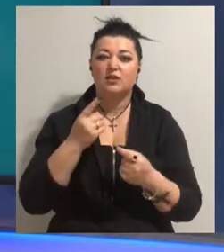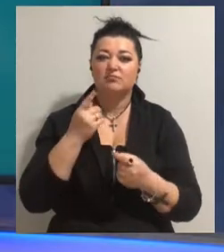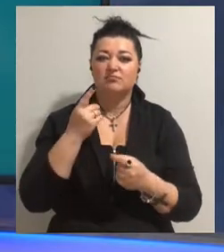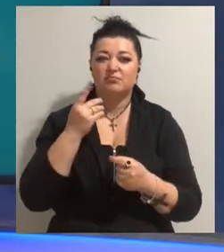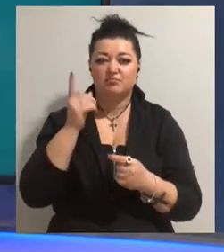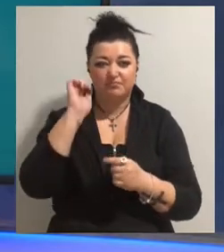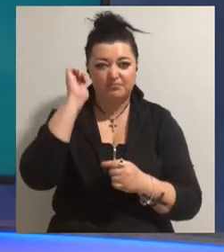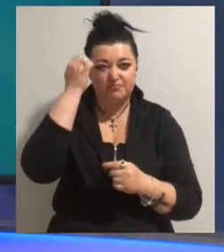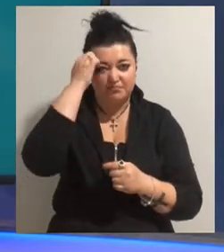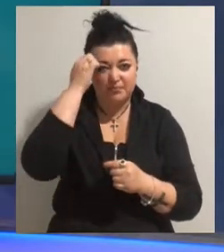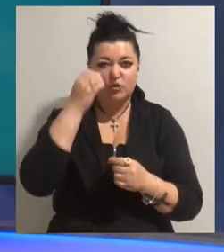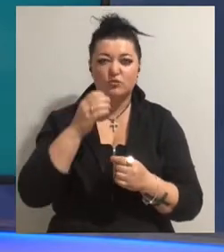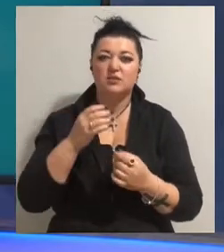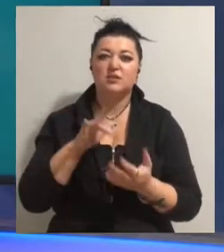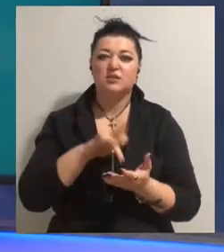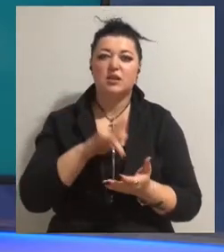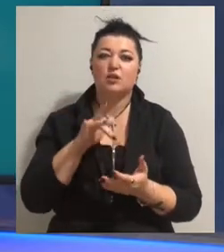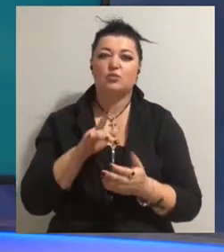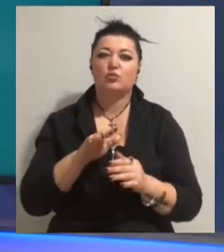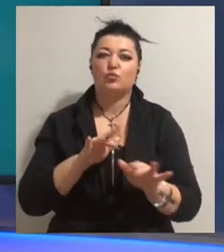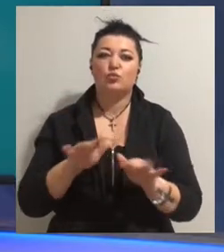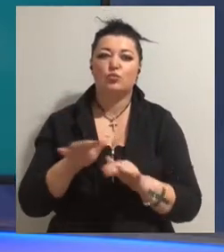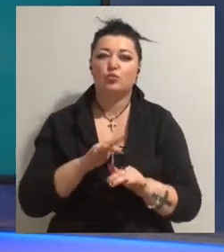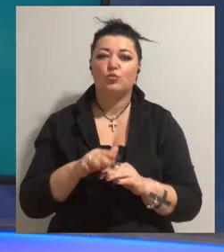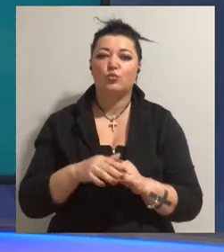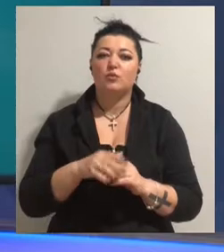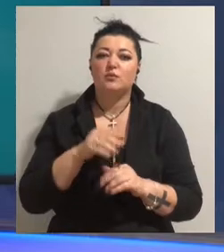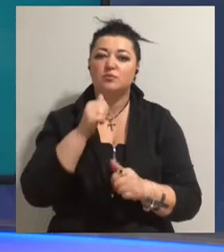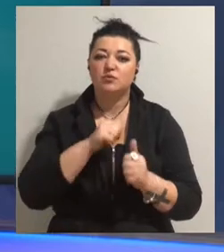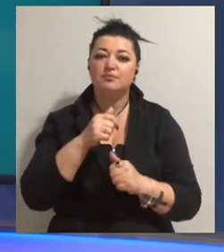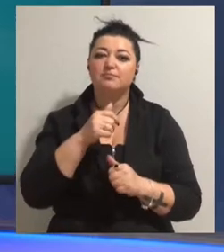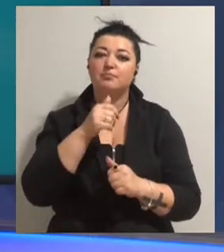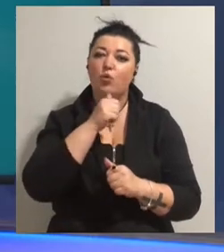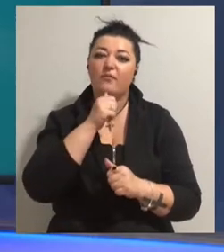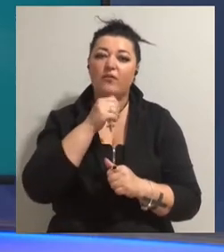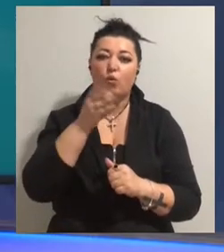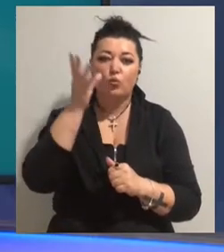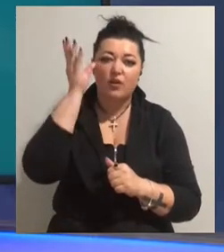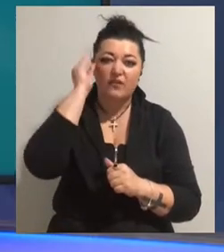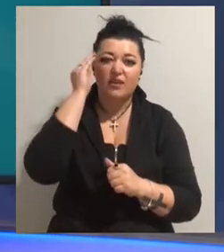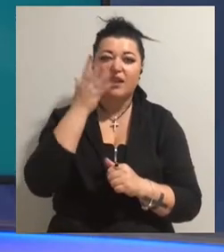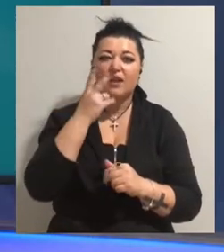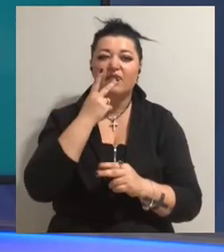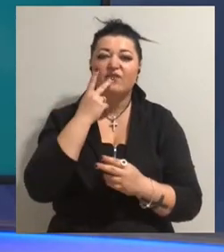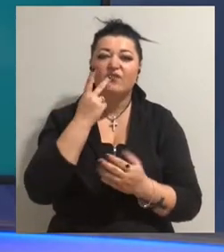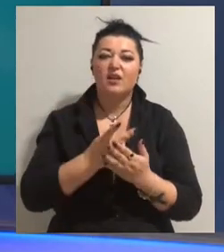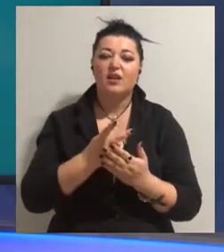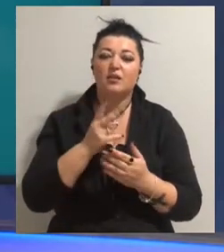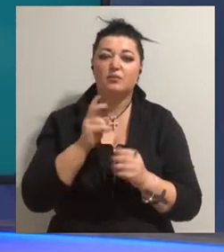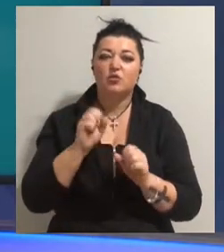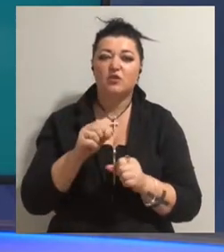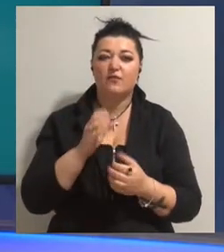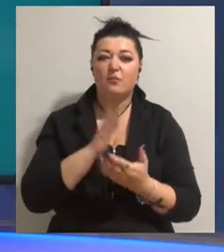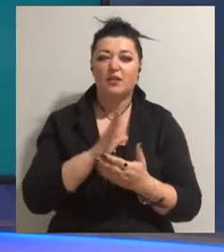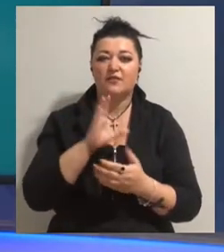Центром дослідження визвольного руху. Автори експозиції спробували уявити, який вигляд могли би мати профілі у соціальних мережах